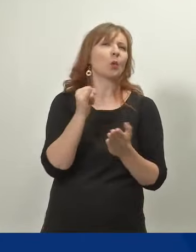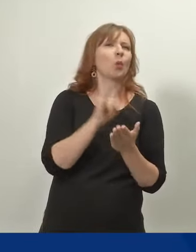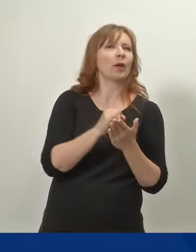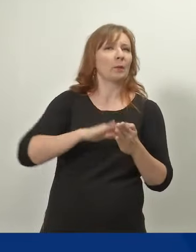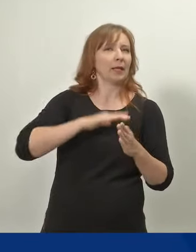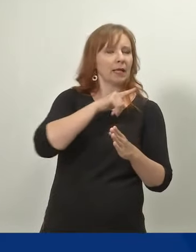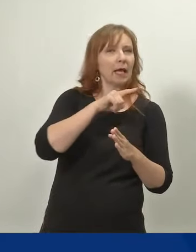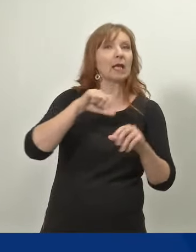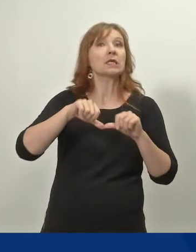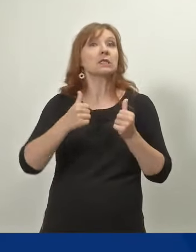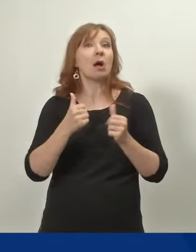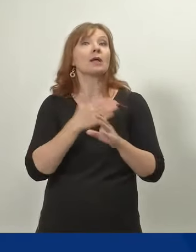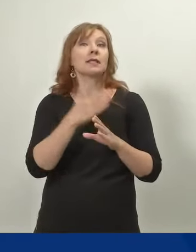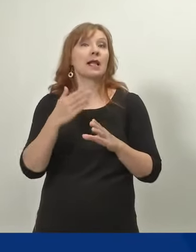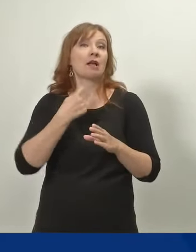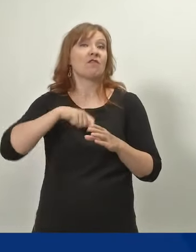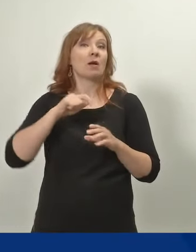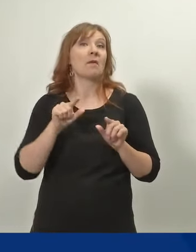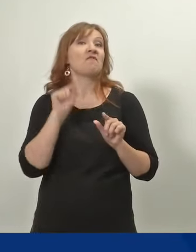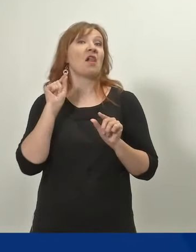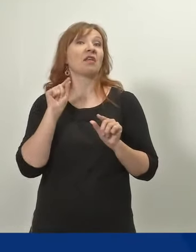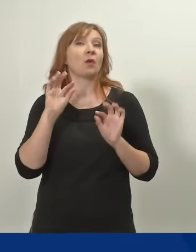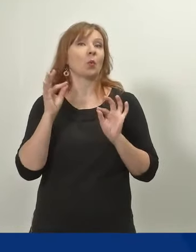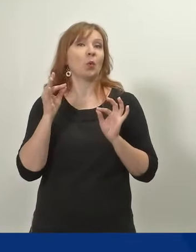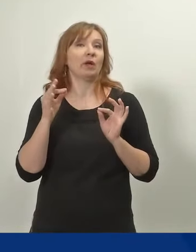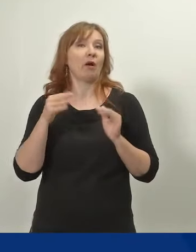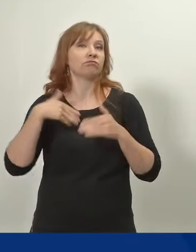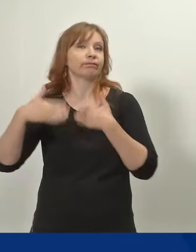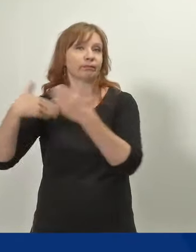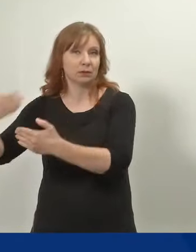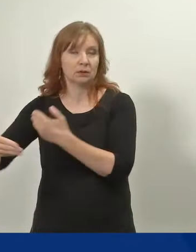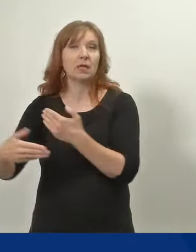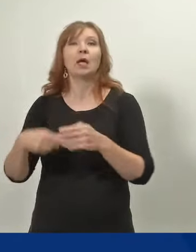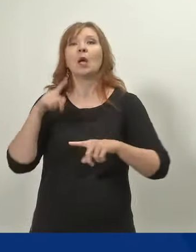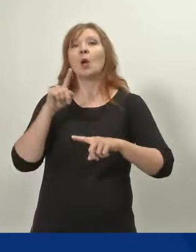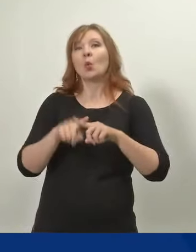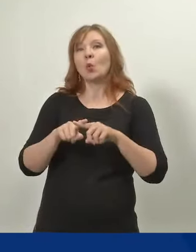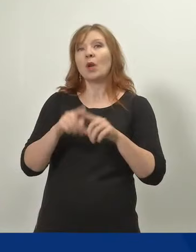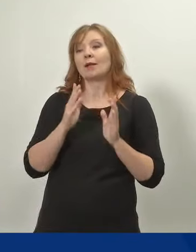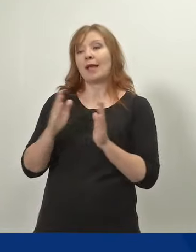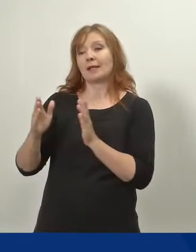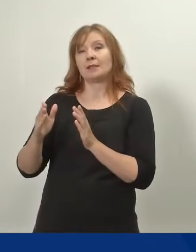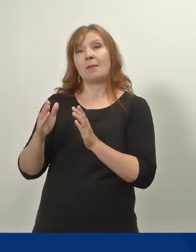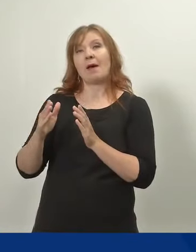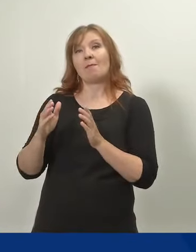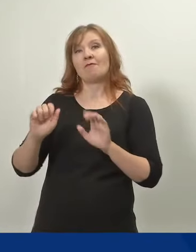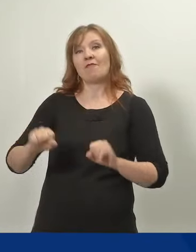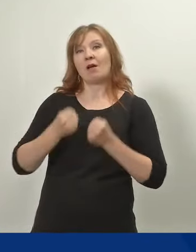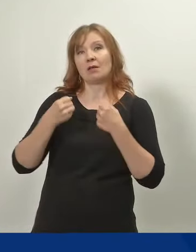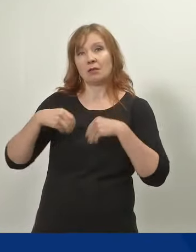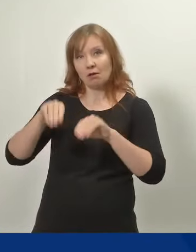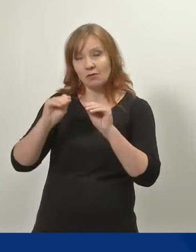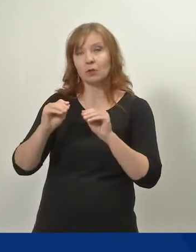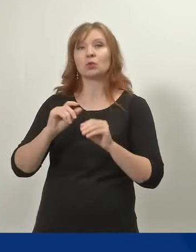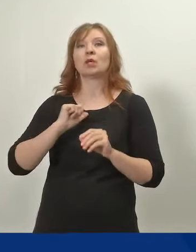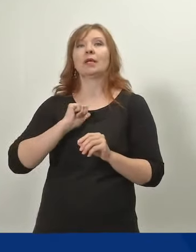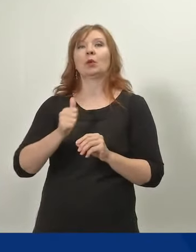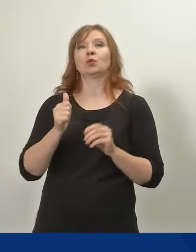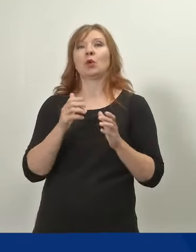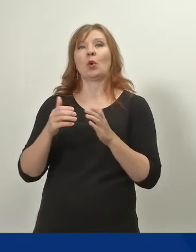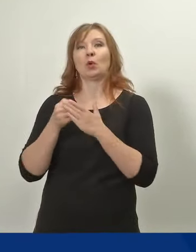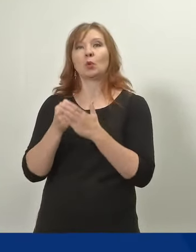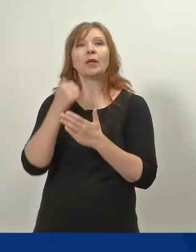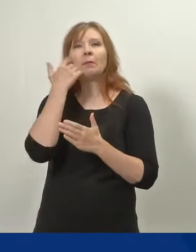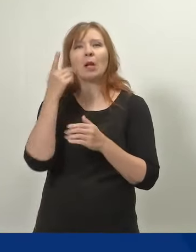kuukauden ikäinen. Oikeus kunnan järjestelmän varhaiskasvatukseen ja yksityisen hoidon tukeen alkaa jatkossa sen kuukauden